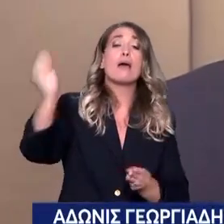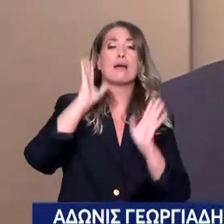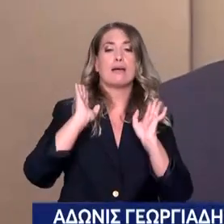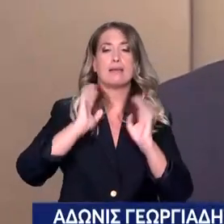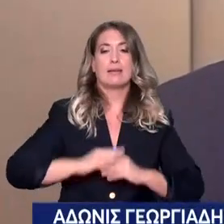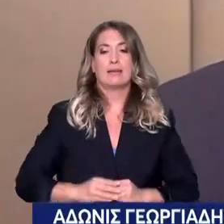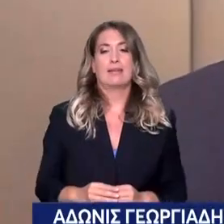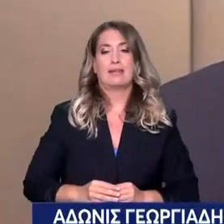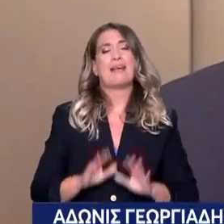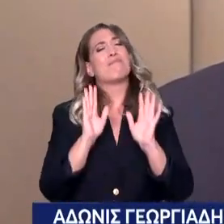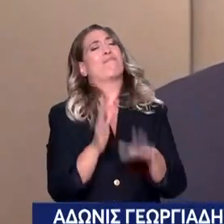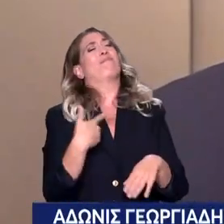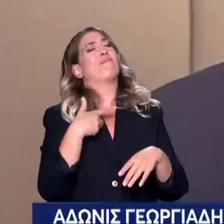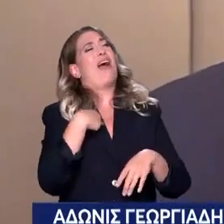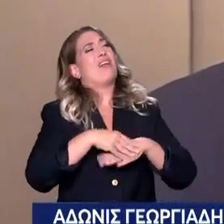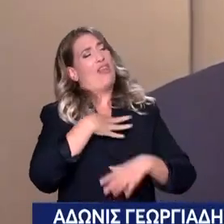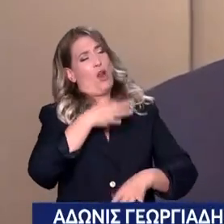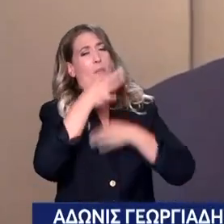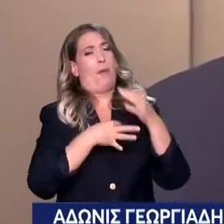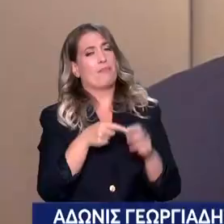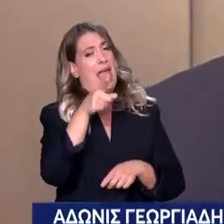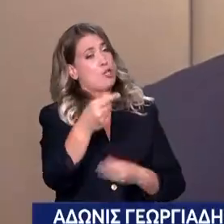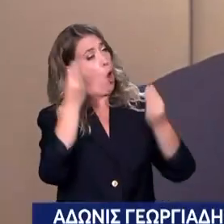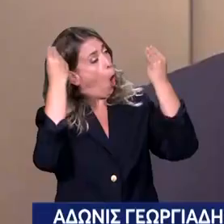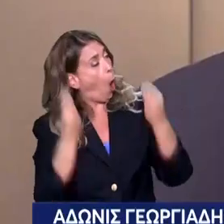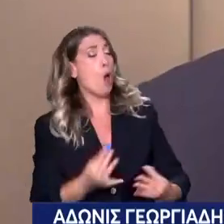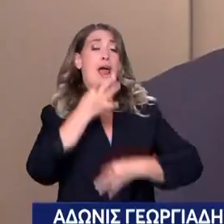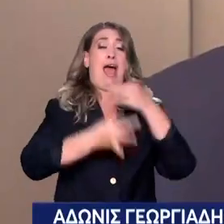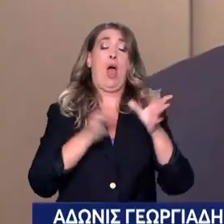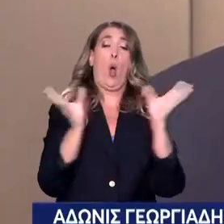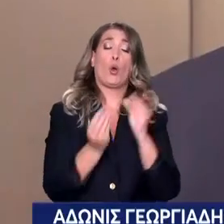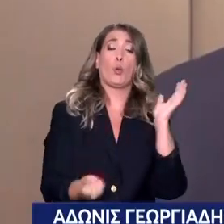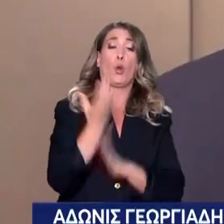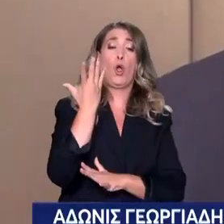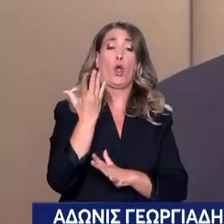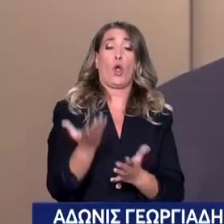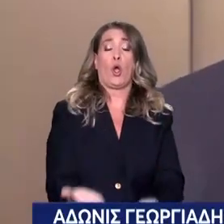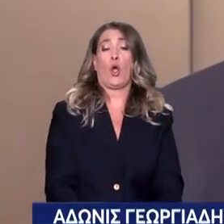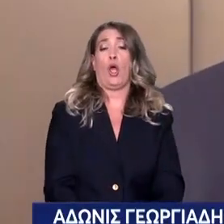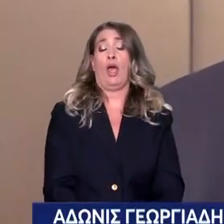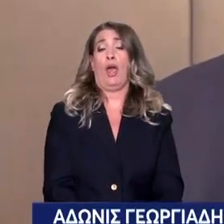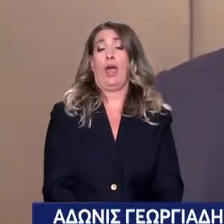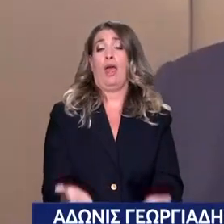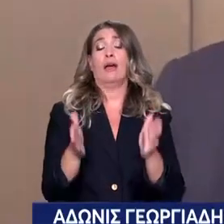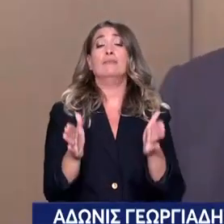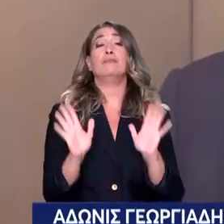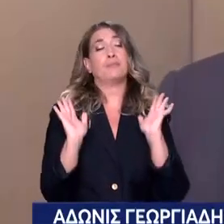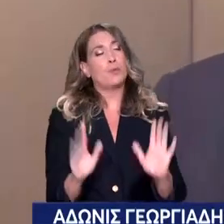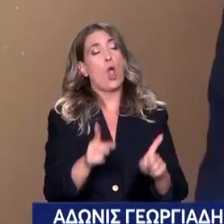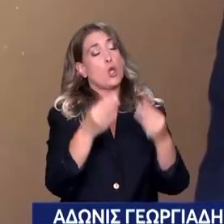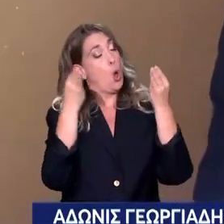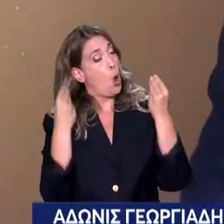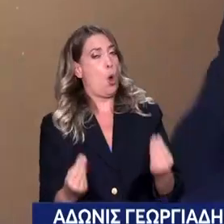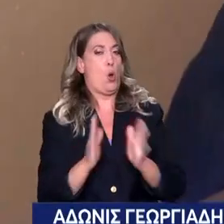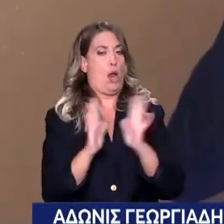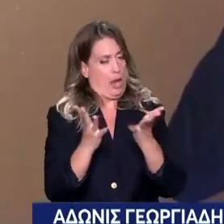που περιγράφεται ακούστε με λίγο κύριε Υπουργέ η τέλεια εικόνα που περιγράφεται είναι υπαρκτή η τέλεια εικόνα που περιγράφεται